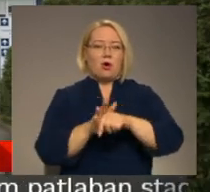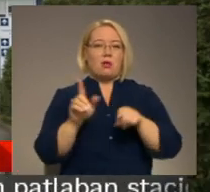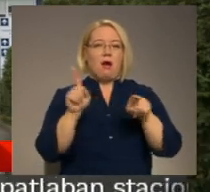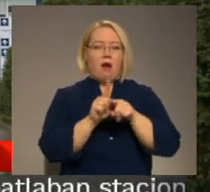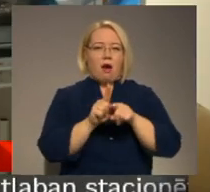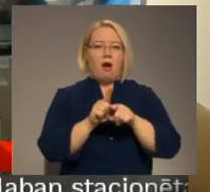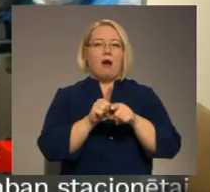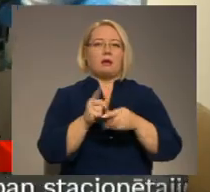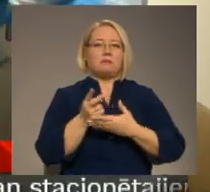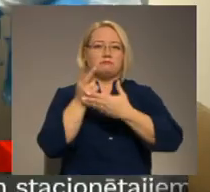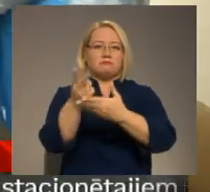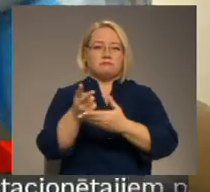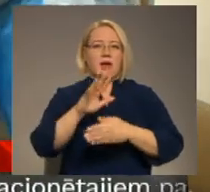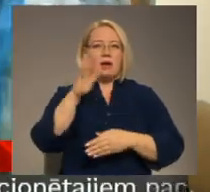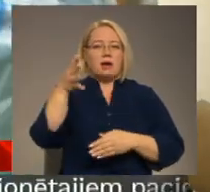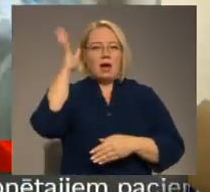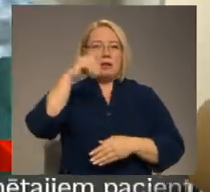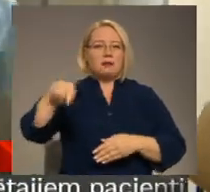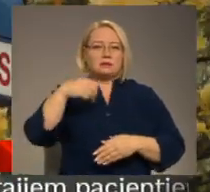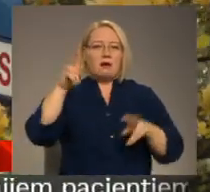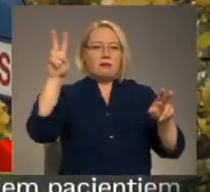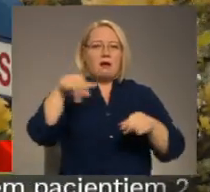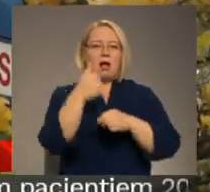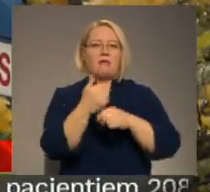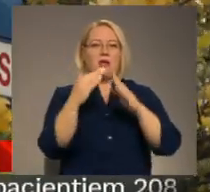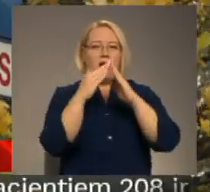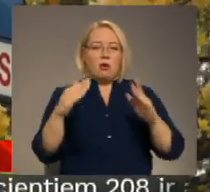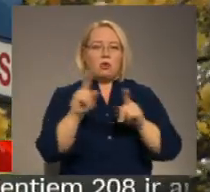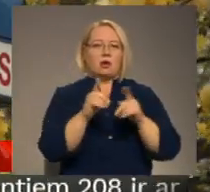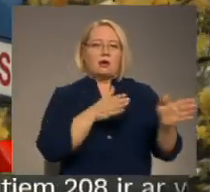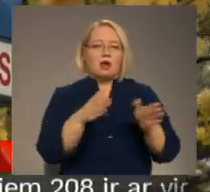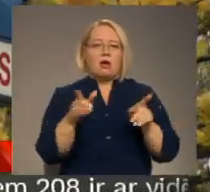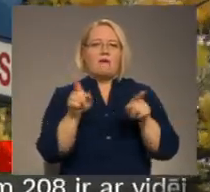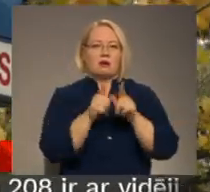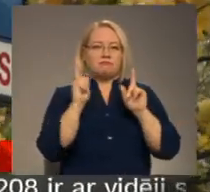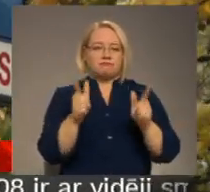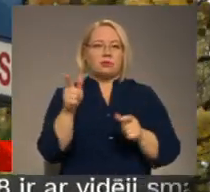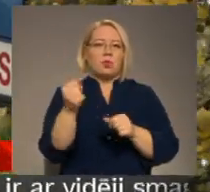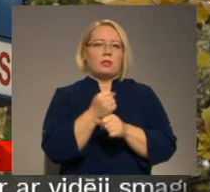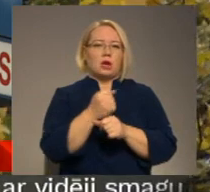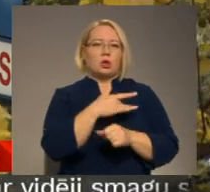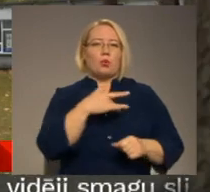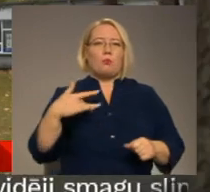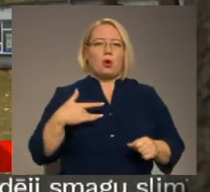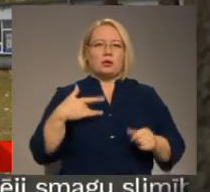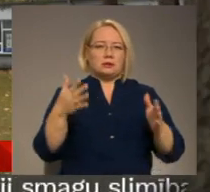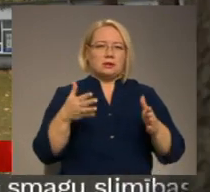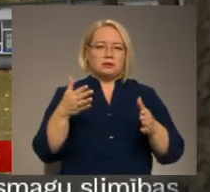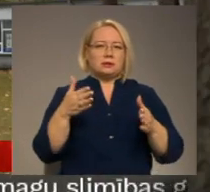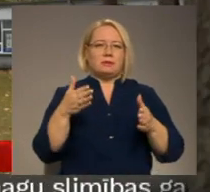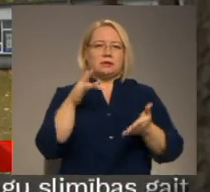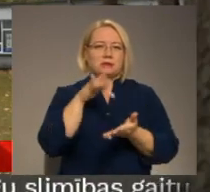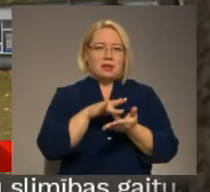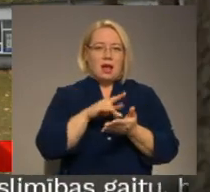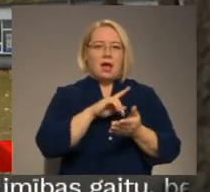gaiļas ar galvenajā ēkā un ir gatavi to darīt arī tuberkuloses un plaušas slimnību centrā. Neatliekamās medicīniskās palīdzības